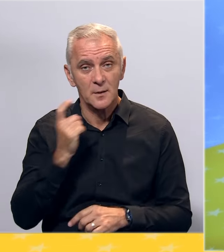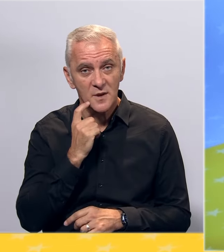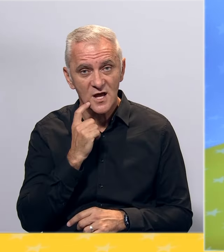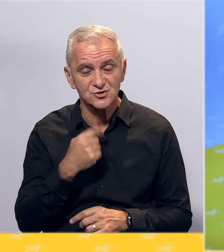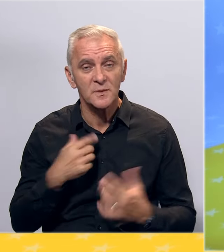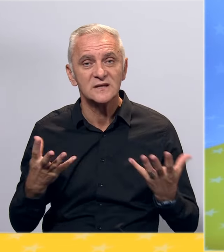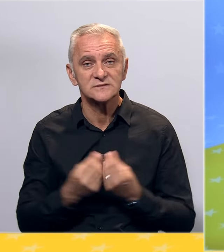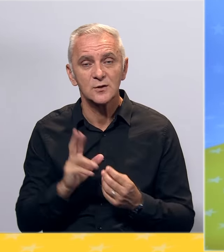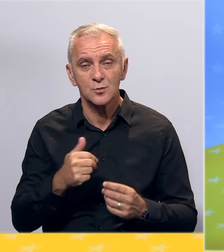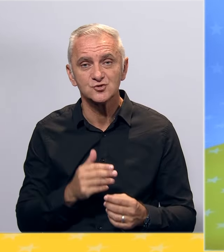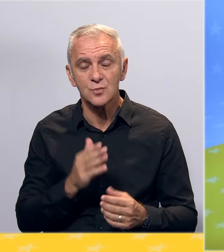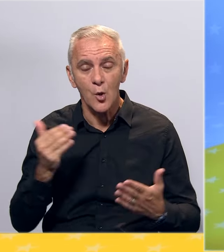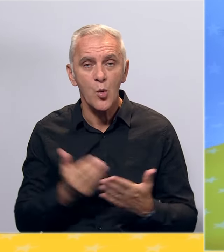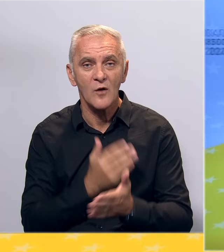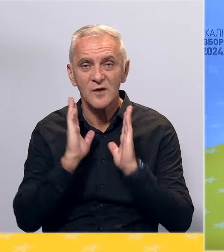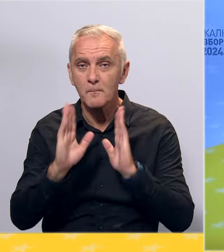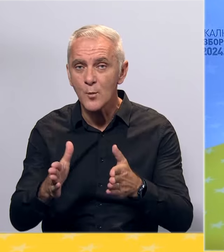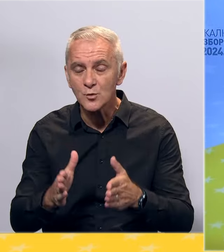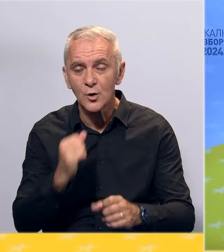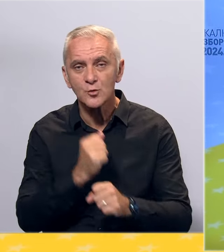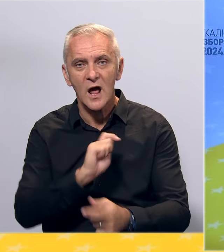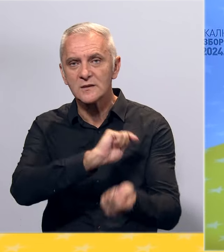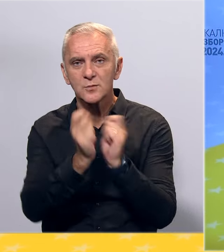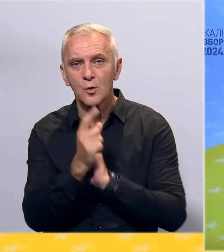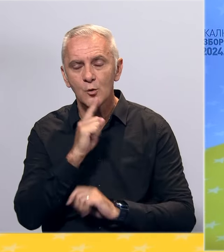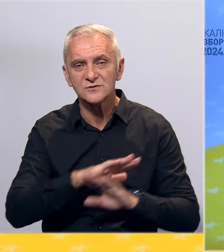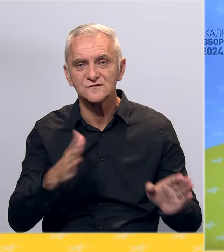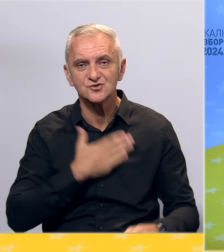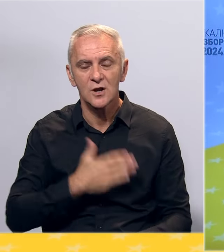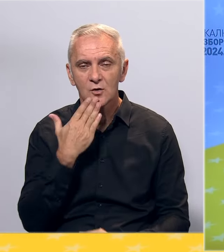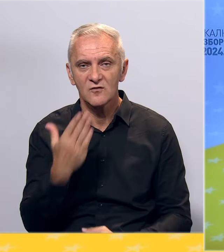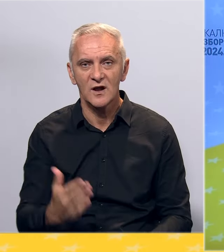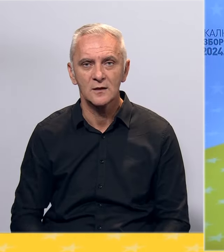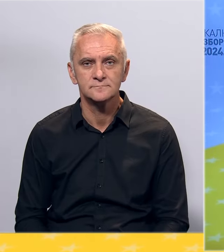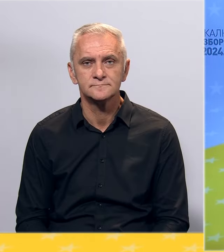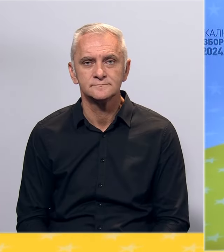jer zajedno možemo krenuti novim putem i učiniti promjenu koju svi želimo. Hvala vam.